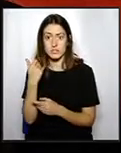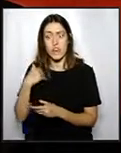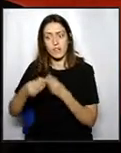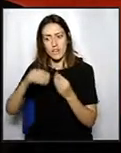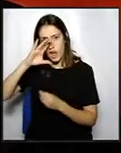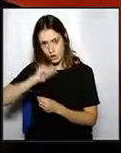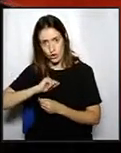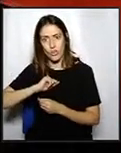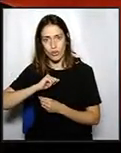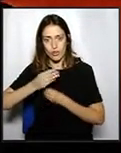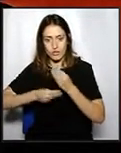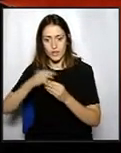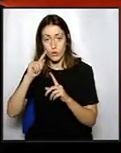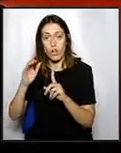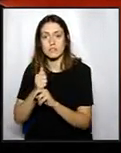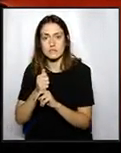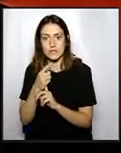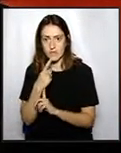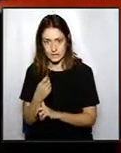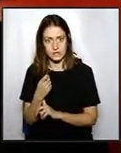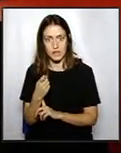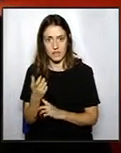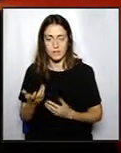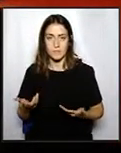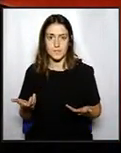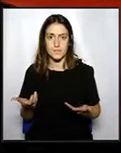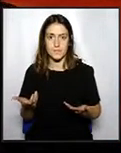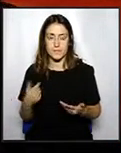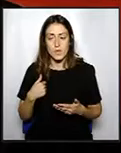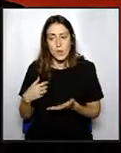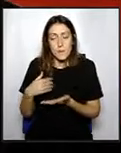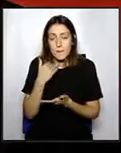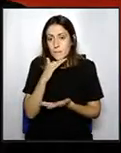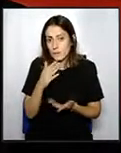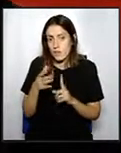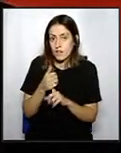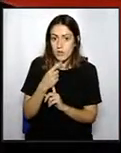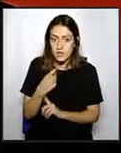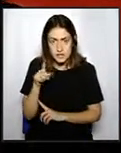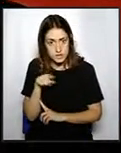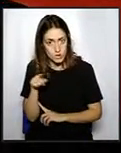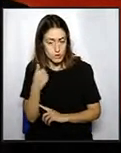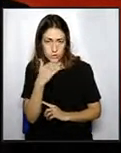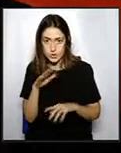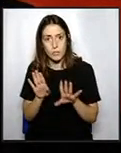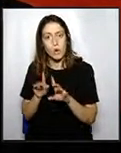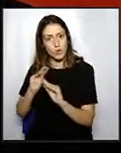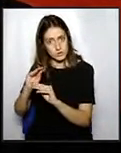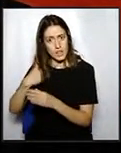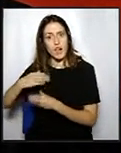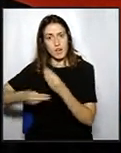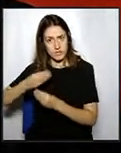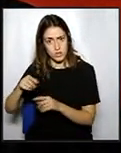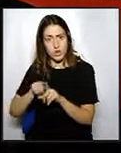difícil de detectar. No sé si era difícil de detectar o no, però vostè, d'entrada, ja reconeix que hi ha hagut algun